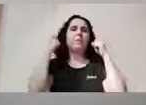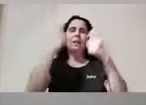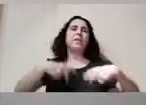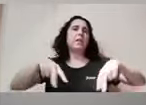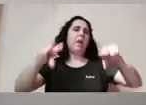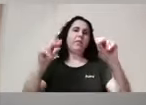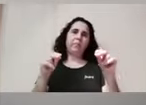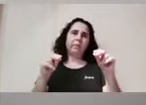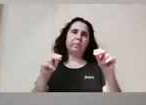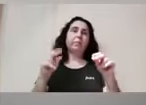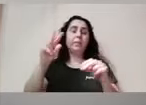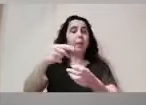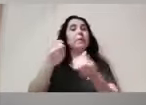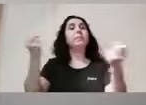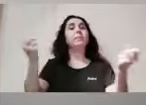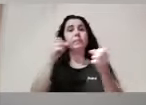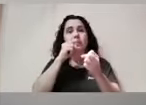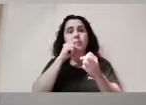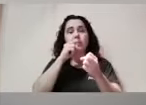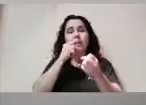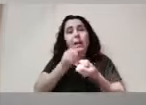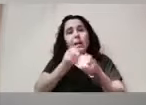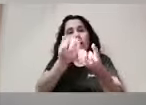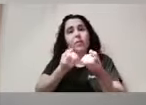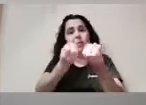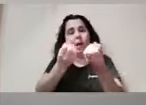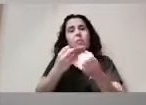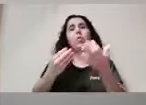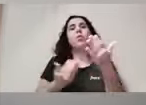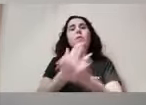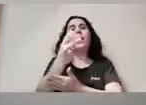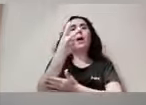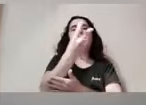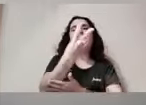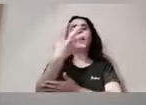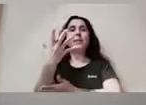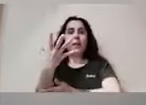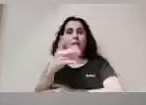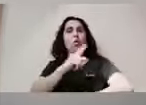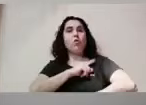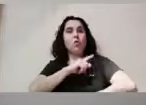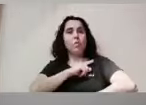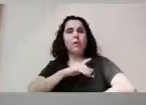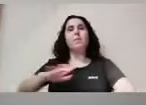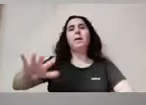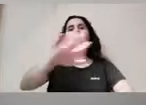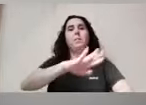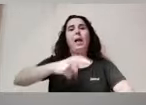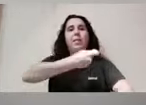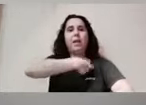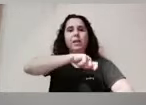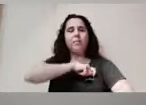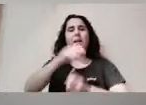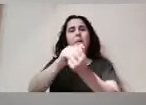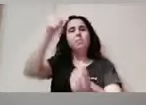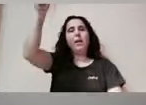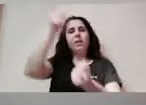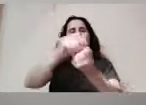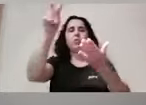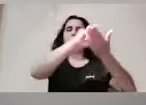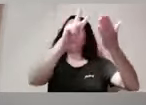contra la violència de gènere. També informar-vos que el dia 25, en la plaça d'Espanya es llegirà el manifest,